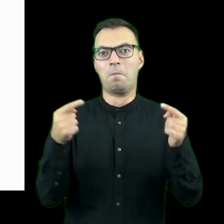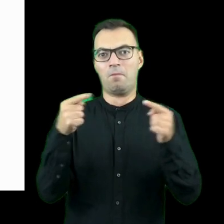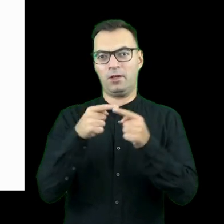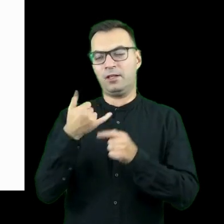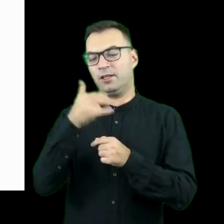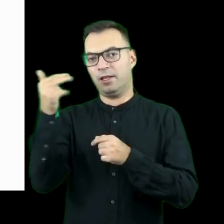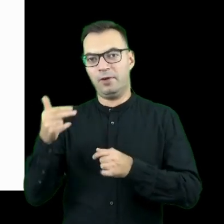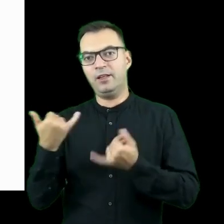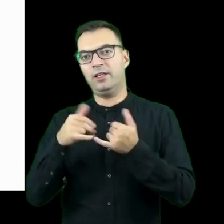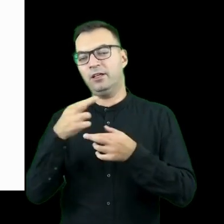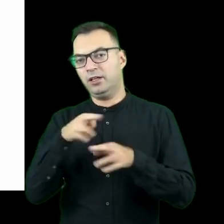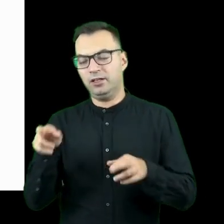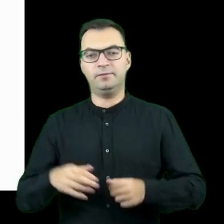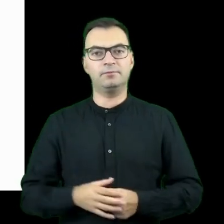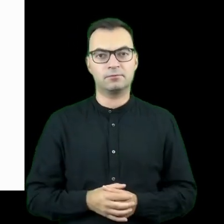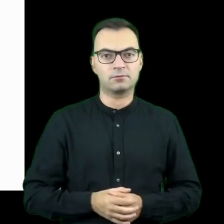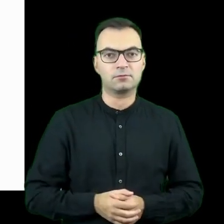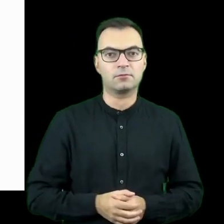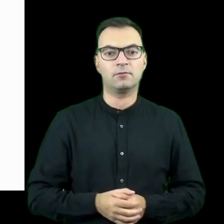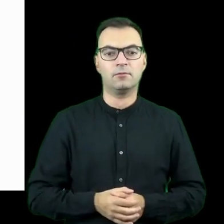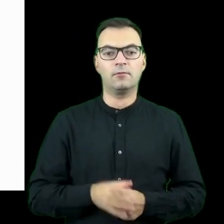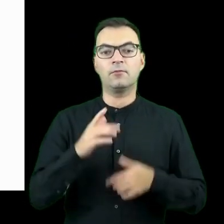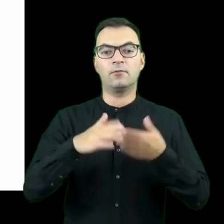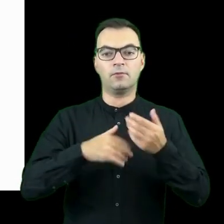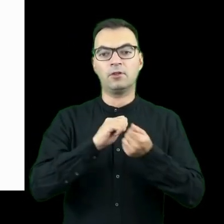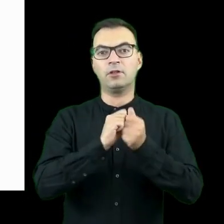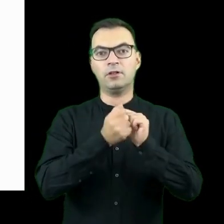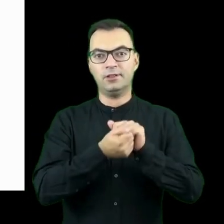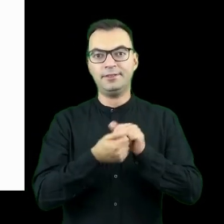obszarach i stają się bardzo dużym